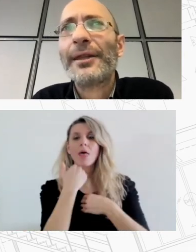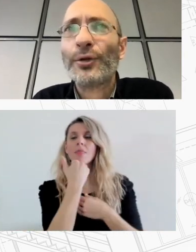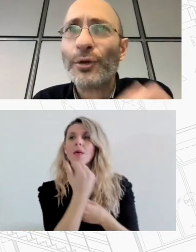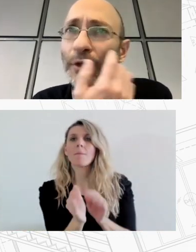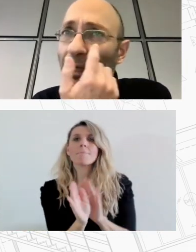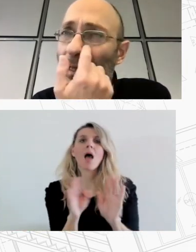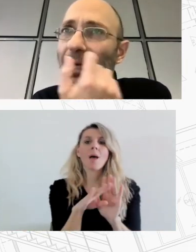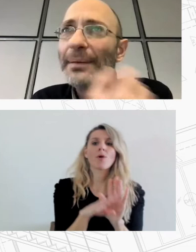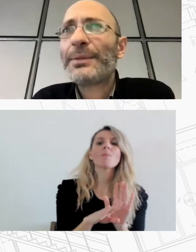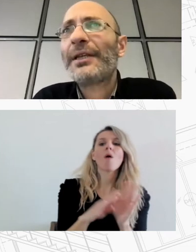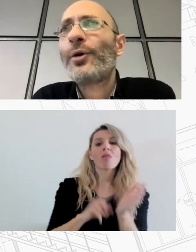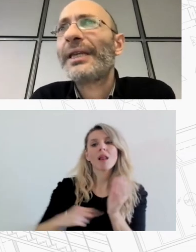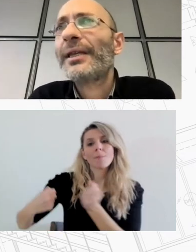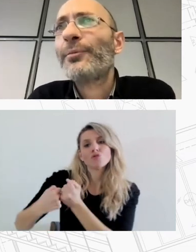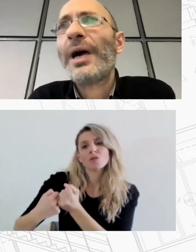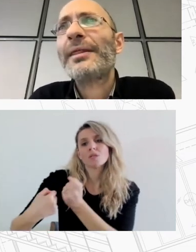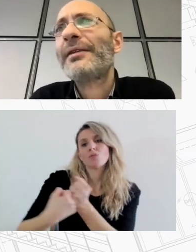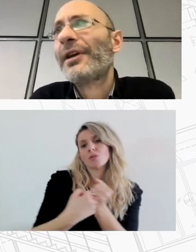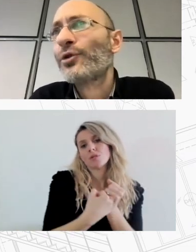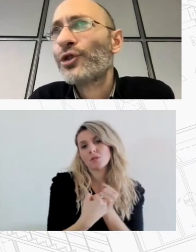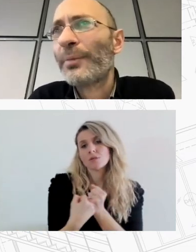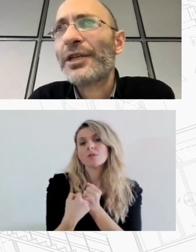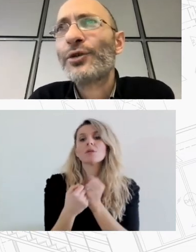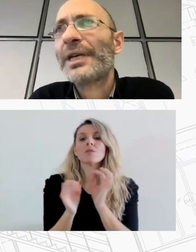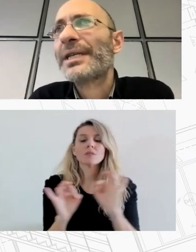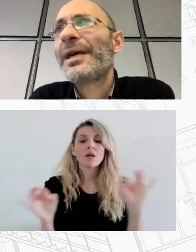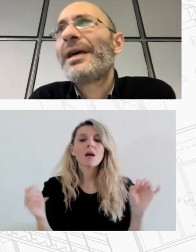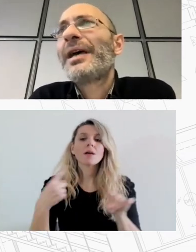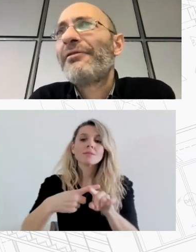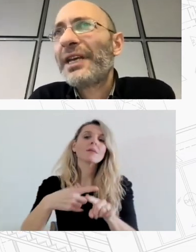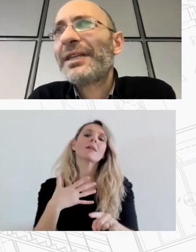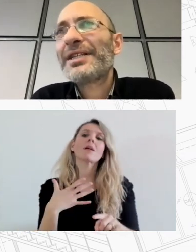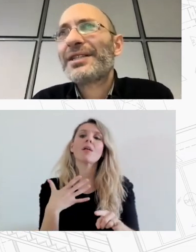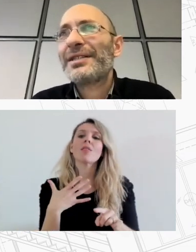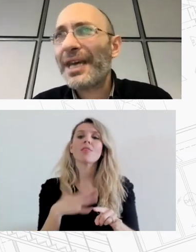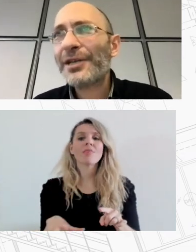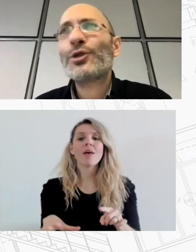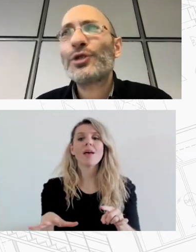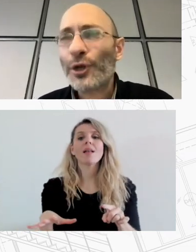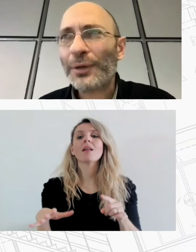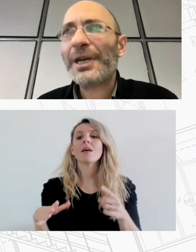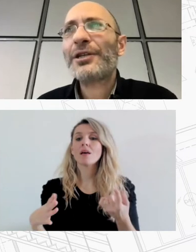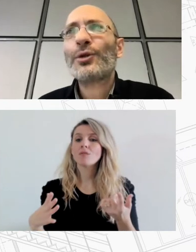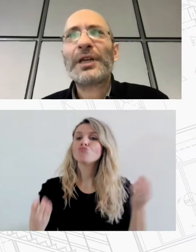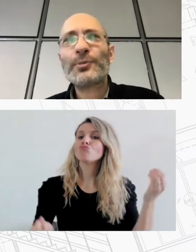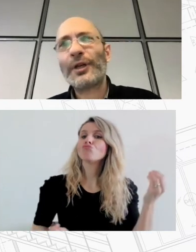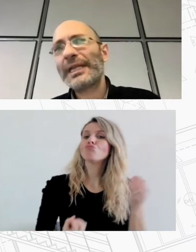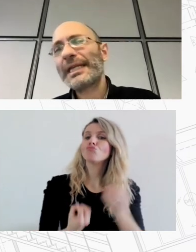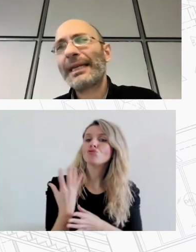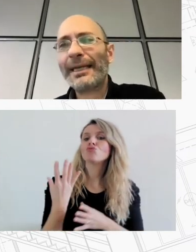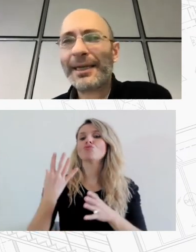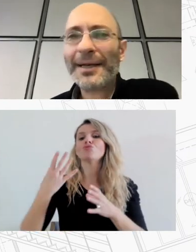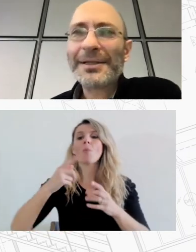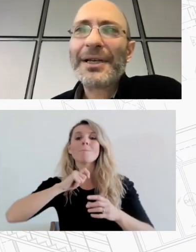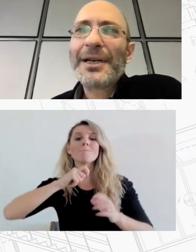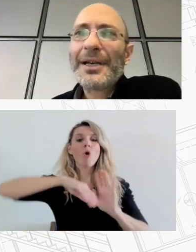κοινωνικά δίκαιο τρόπο και με σημαντικό αντίκτυπο αν δεν εφαρμοστεί στο πλαίσιο μιας ευρύτερης νέας συγκροτημένης τοπικής πολιτικής